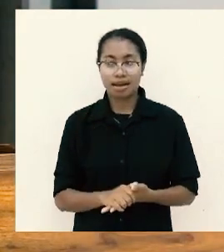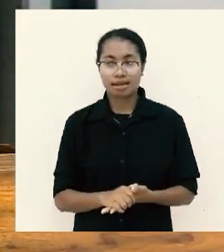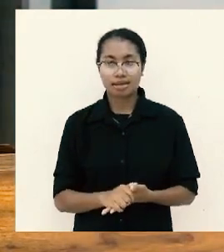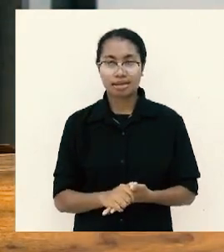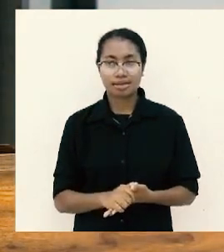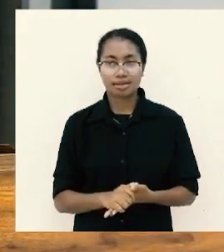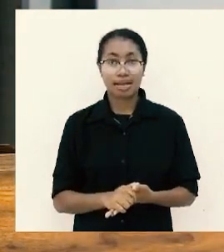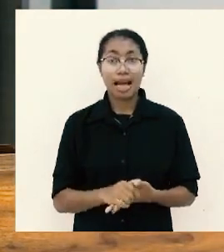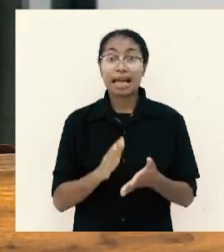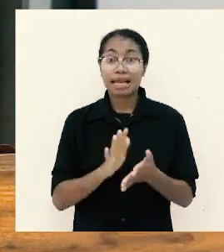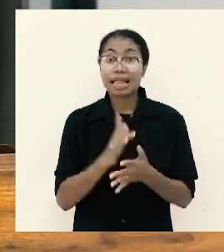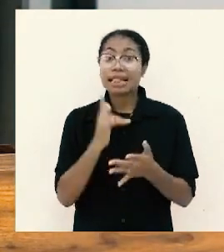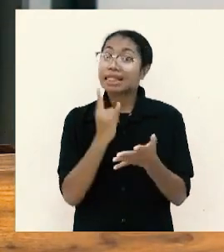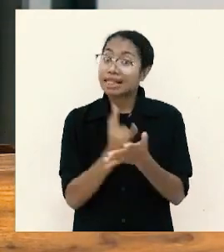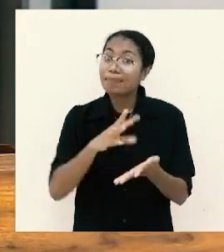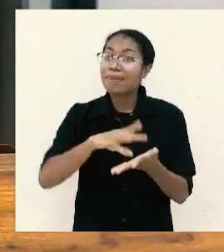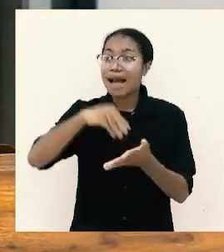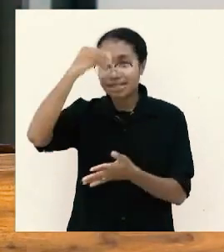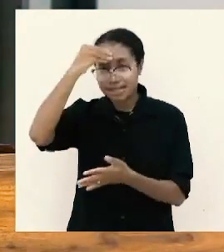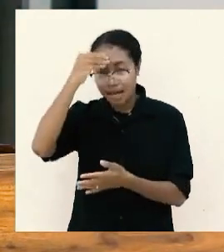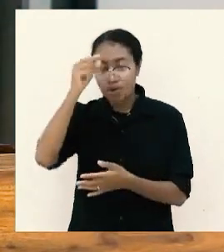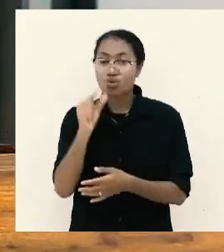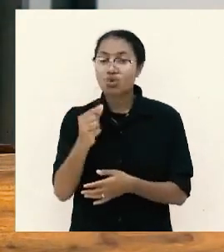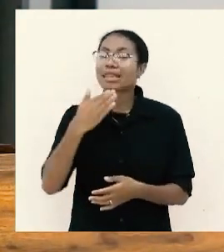dan belajar berterima kasih